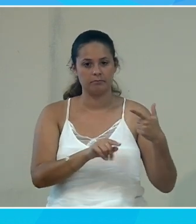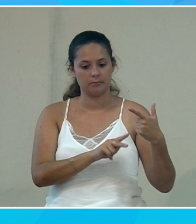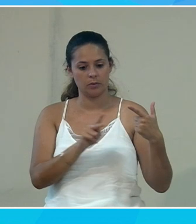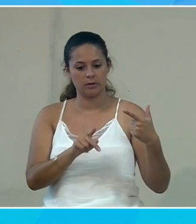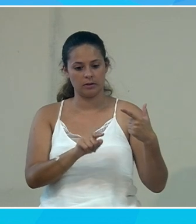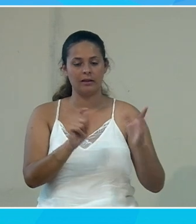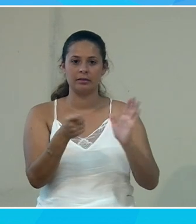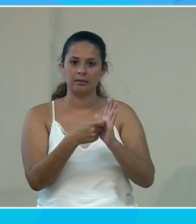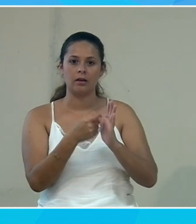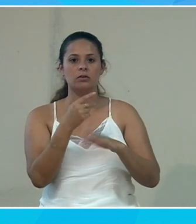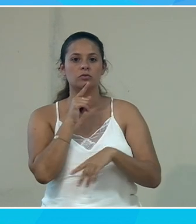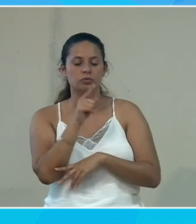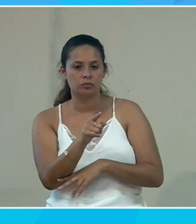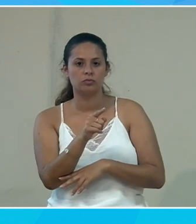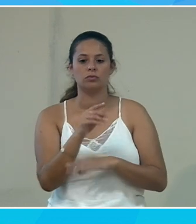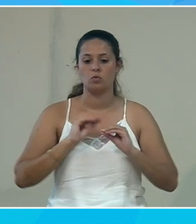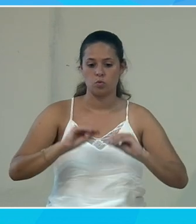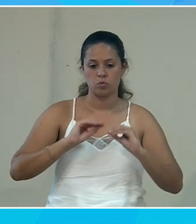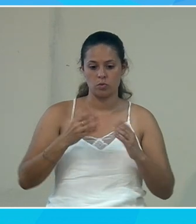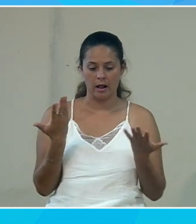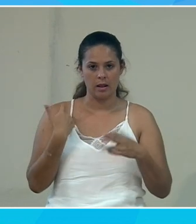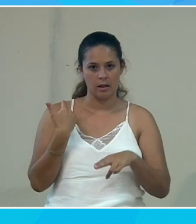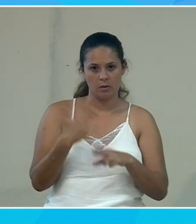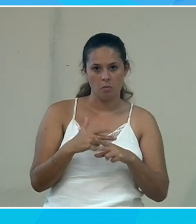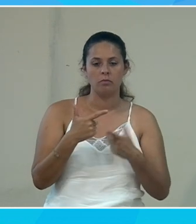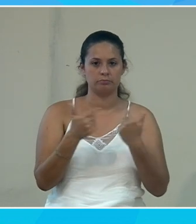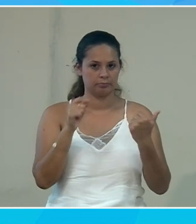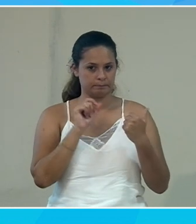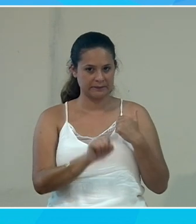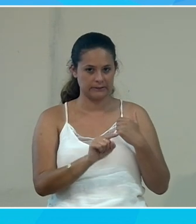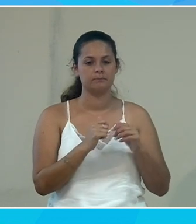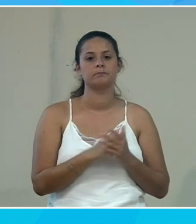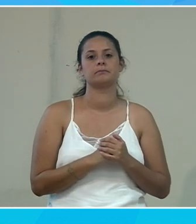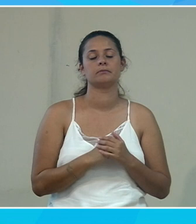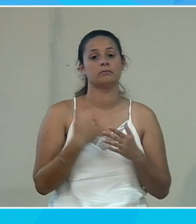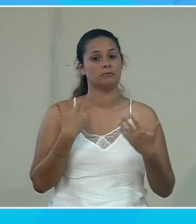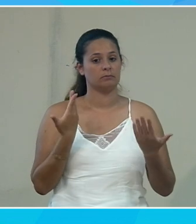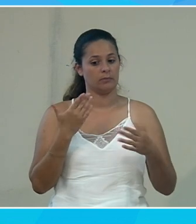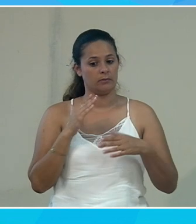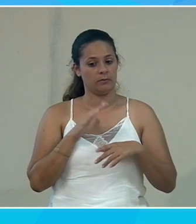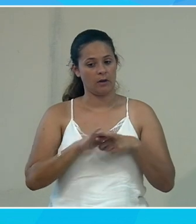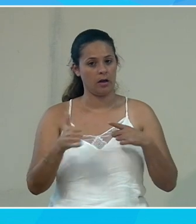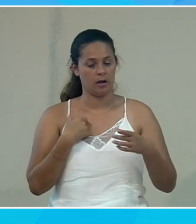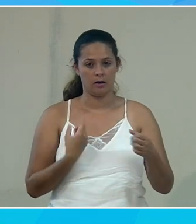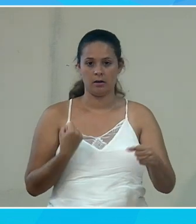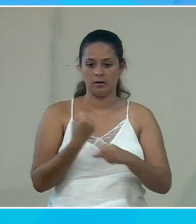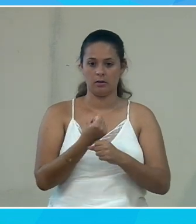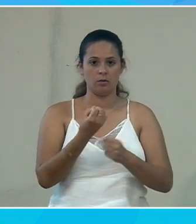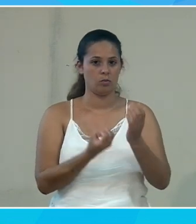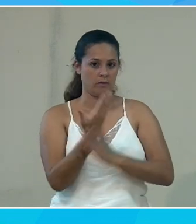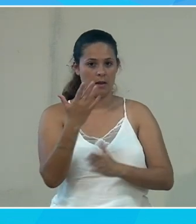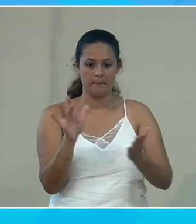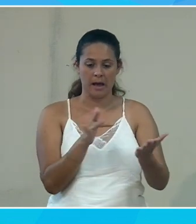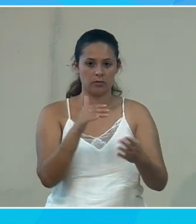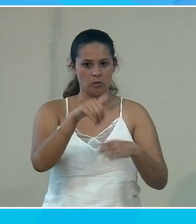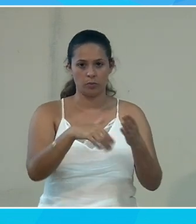soit la date du jour soit le nom du cours dans lequel je suis etc etc donc en fait je vais par exemple créer une nouvelle page dans mon